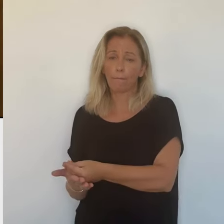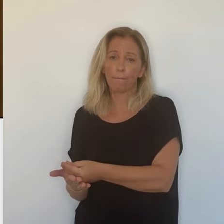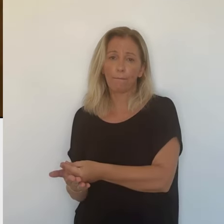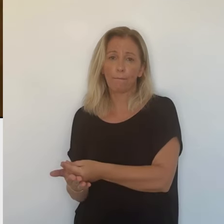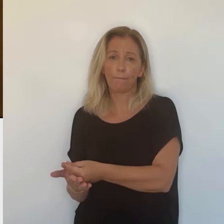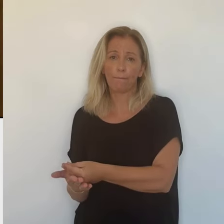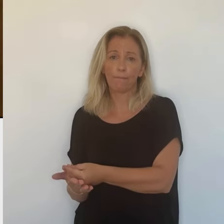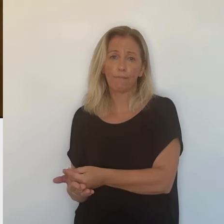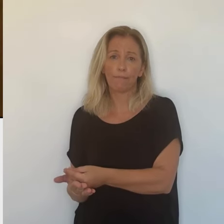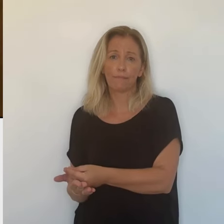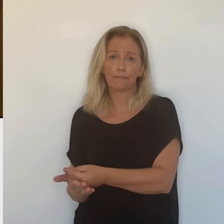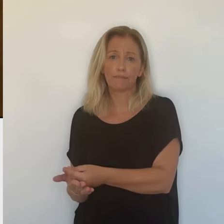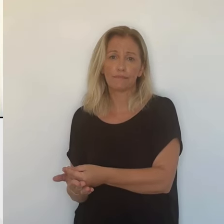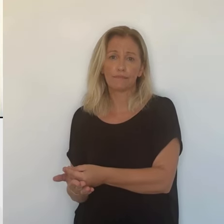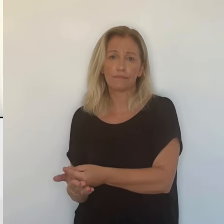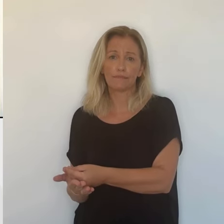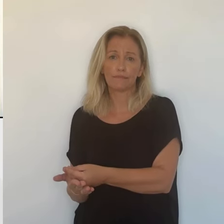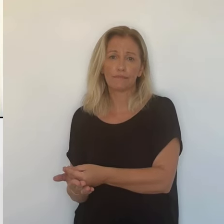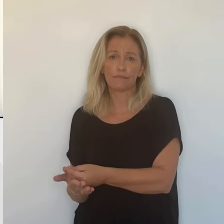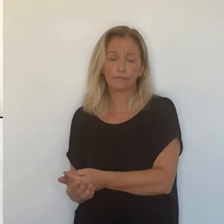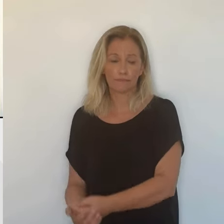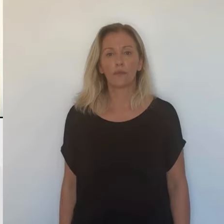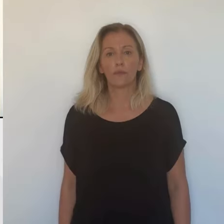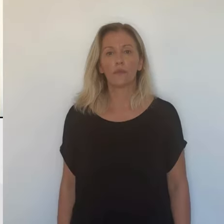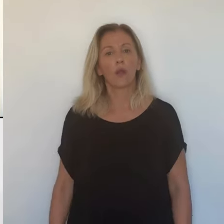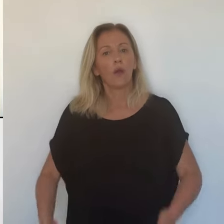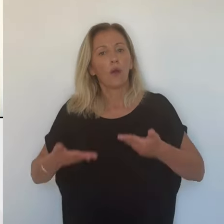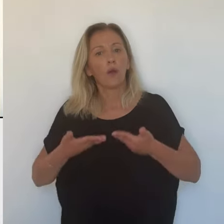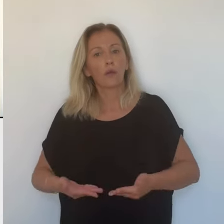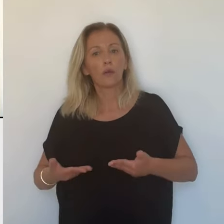-mêmes pris des mesures de coupure d'eau à certaines heures de la journée pour éviter les pénuries. Merci.